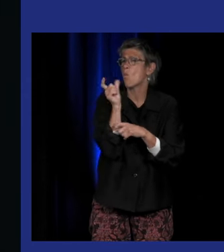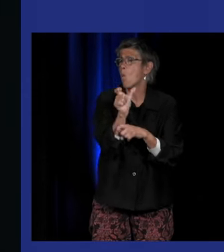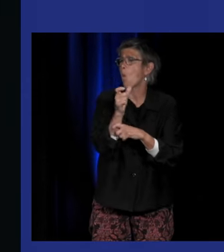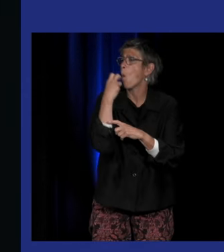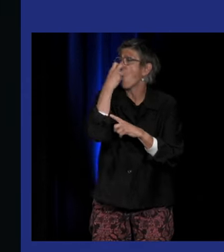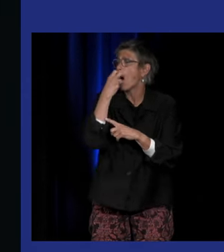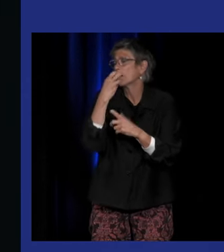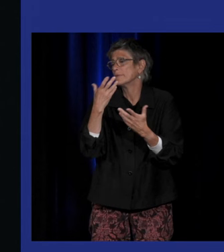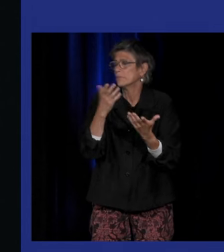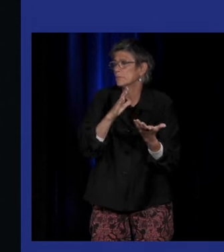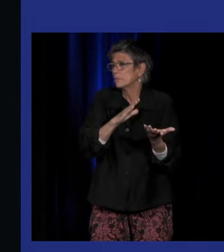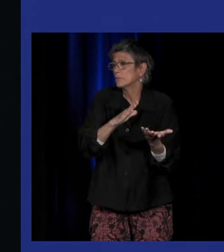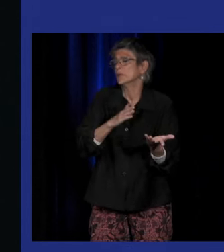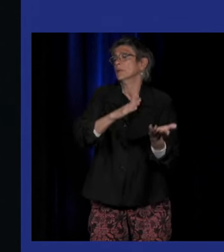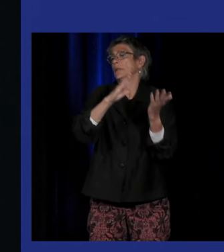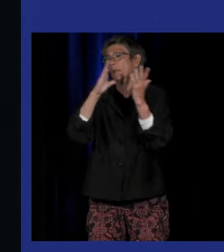appeler aujourd'hui le bilinguisme,